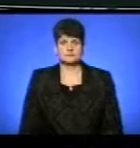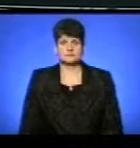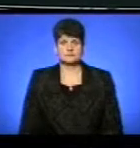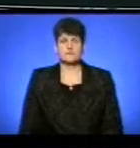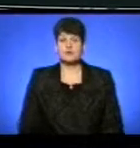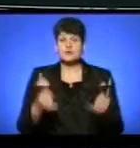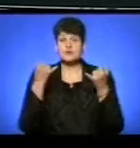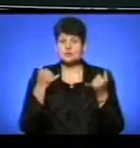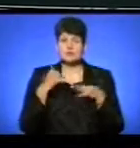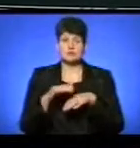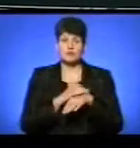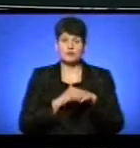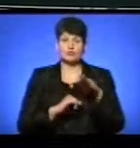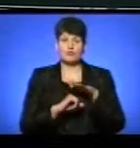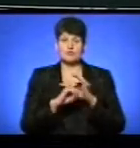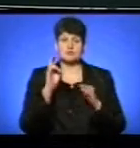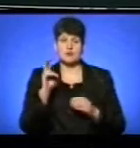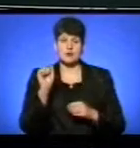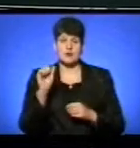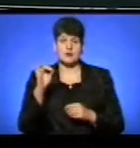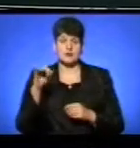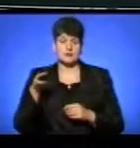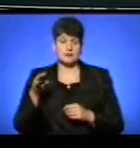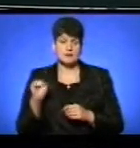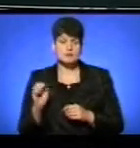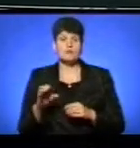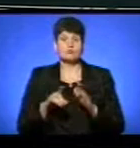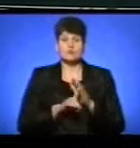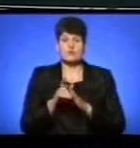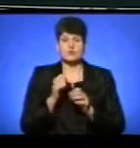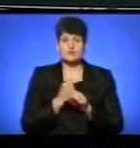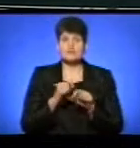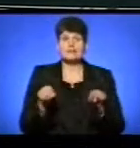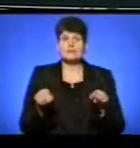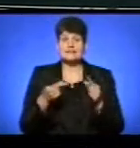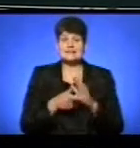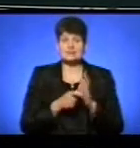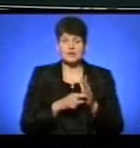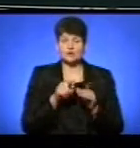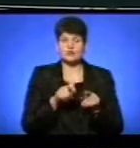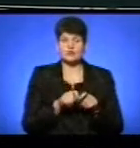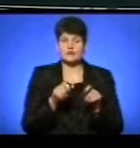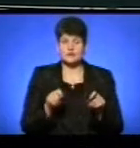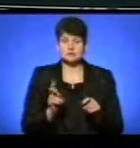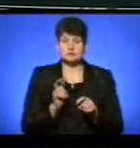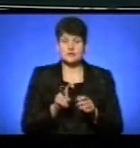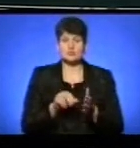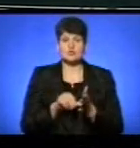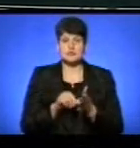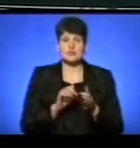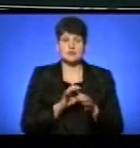Сьогодні у благодійному фонді Керита спочав працювати реабілітаційний кабінет. До його відкриття долучилися учасники проєкту